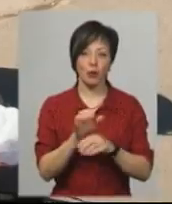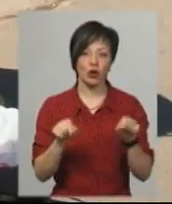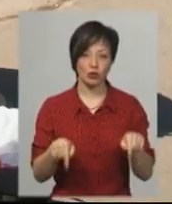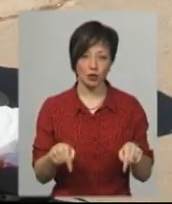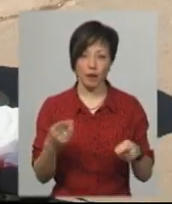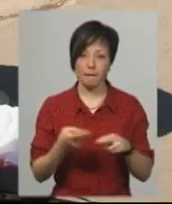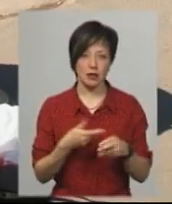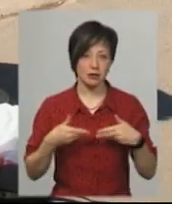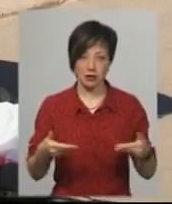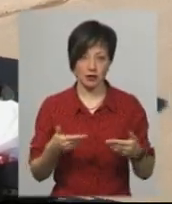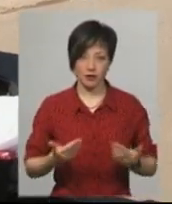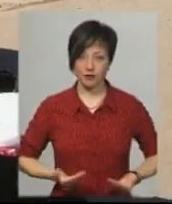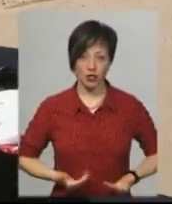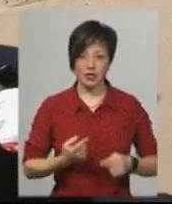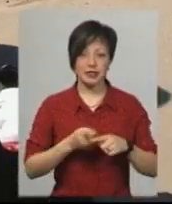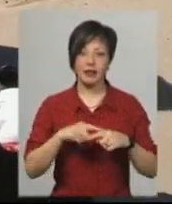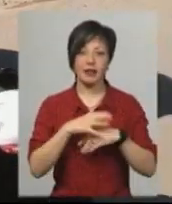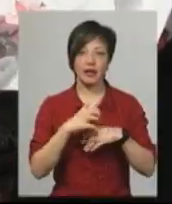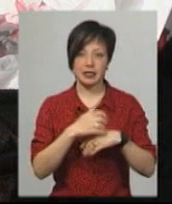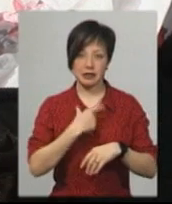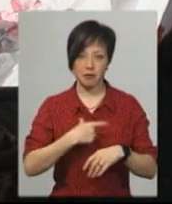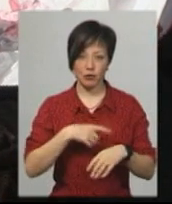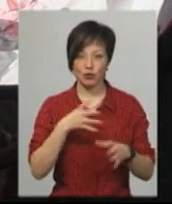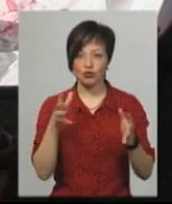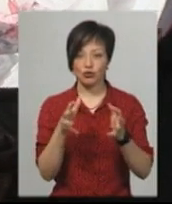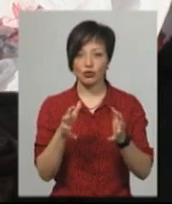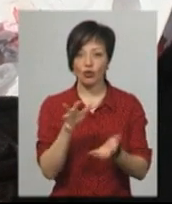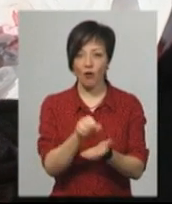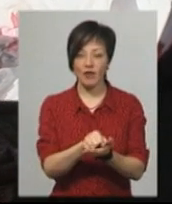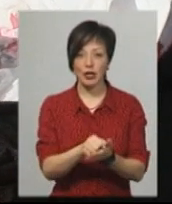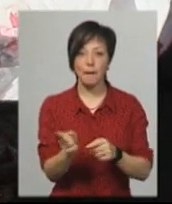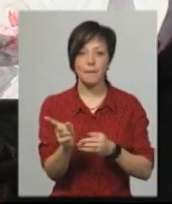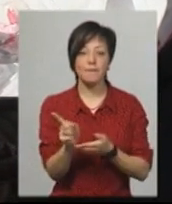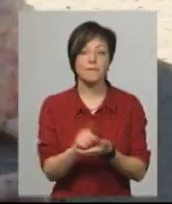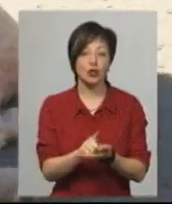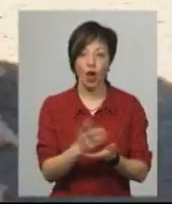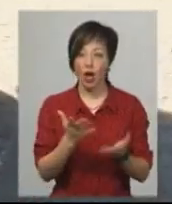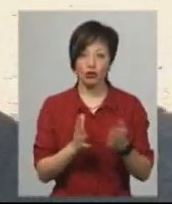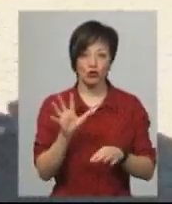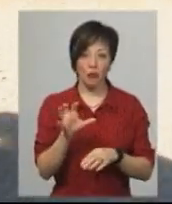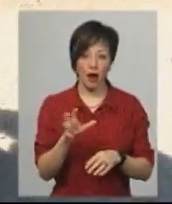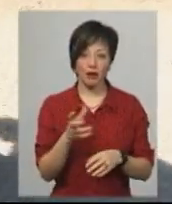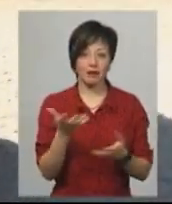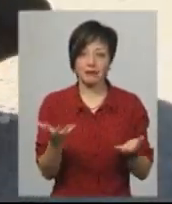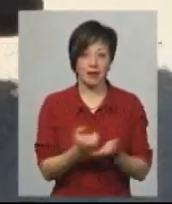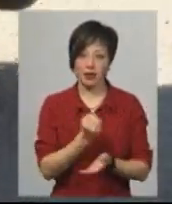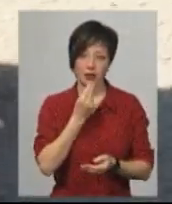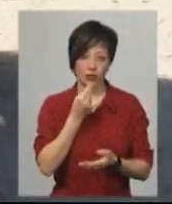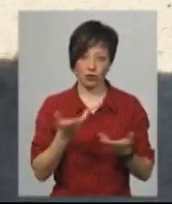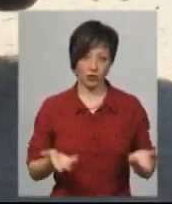Вони без нас не виживуть, тому що це не кітки може себе пригодувати, десь зловити мишу. Собаку, якщо ми її не погодуємо, вона їжі не візьме ніде.